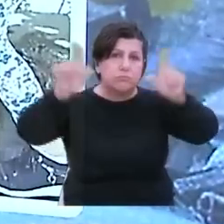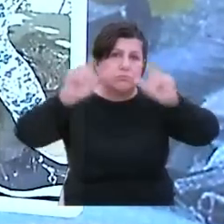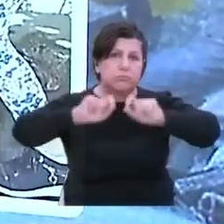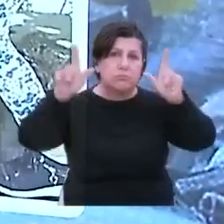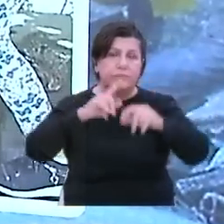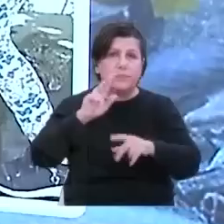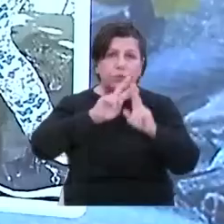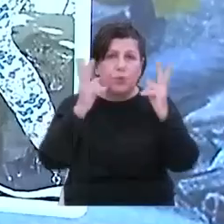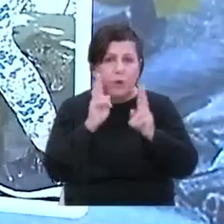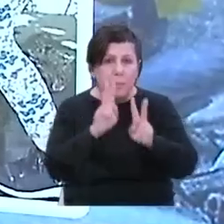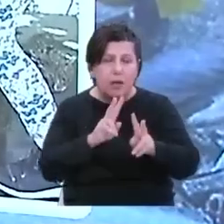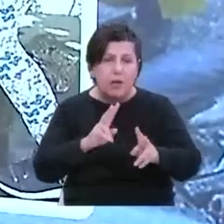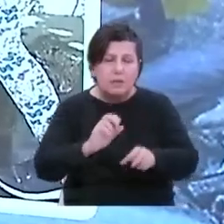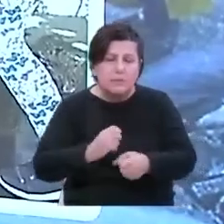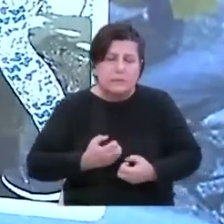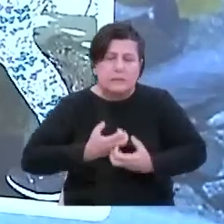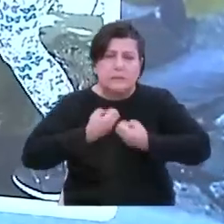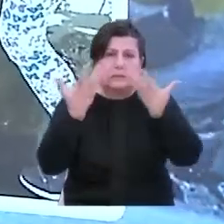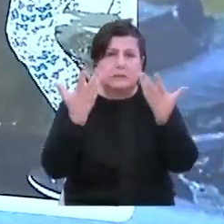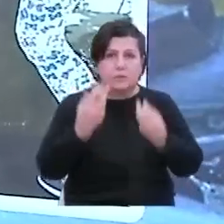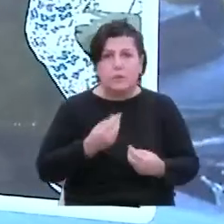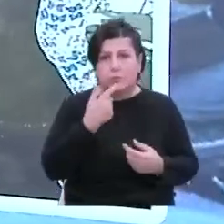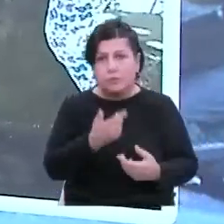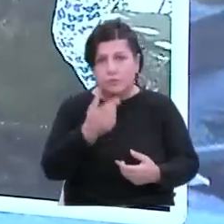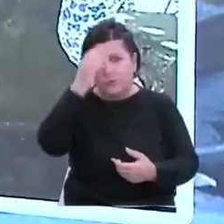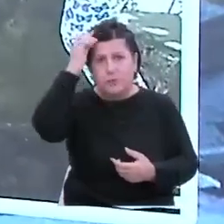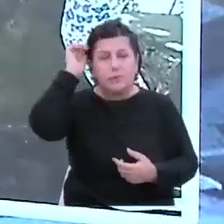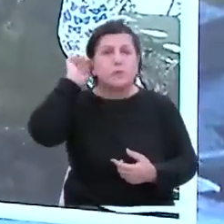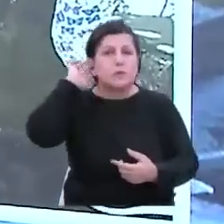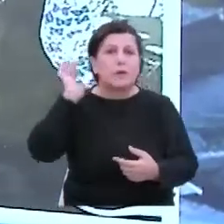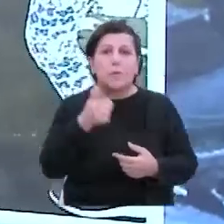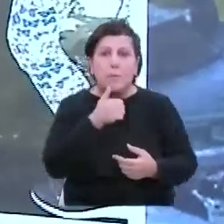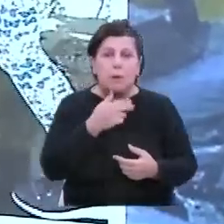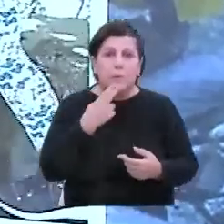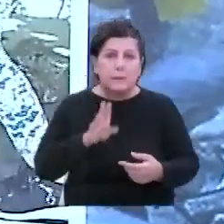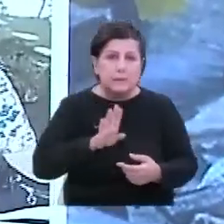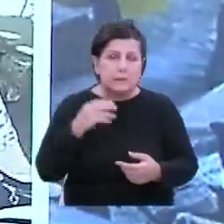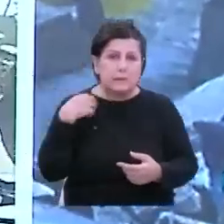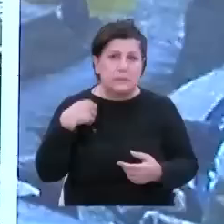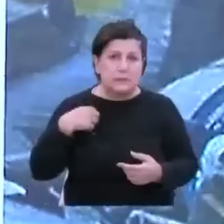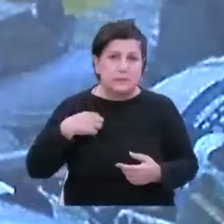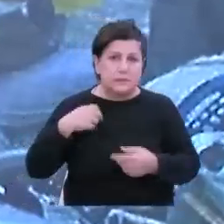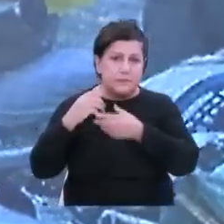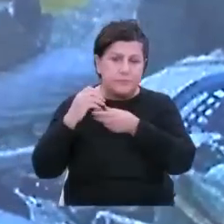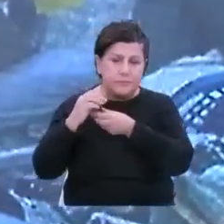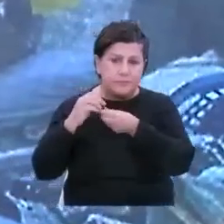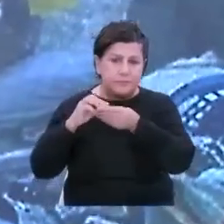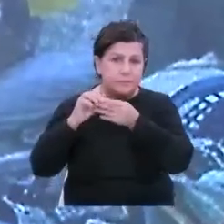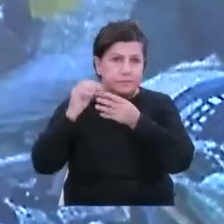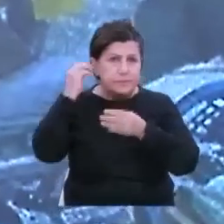kahveden bir kareydi bu. Bir trajedi. Ve baba ve kızın yıllar önce çekilmiş